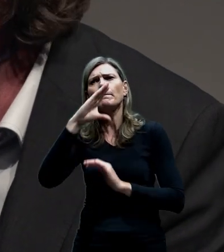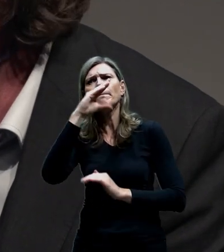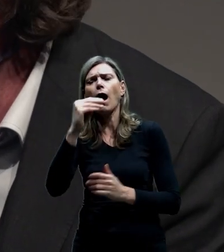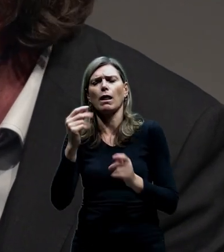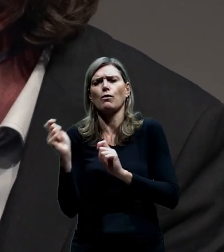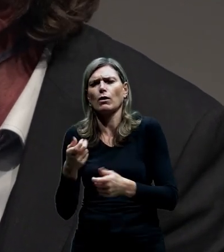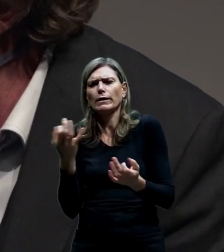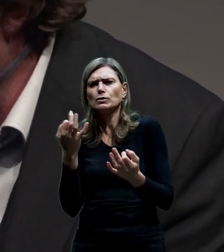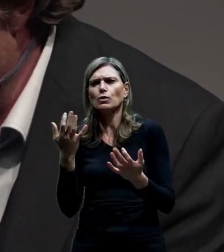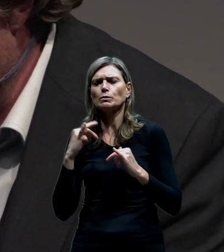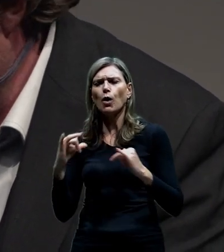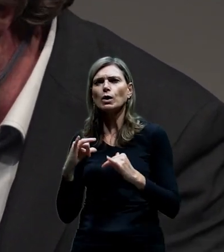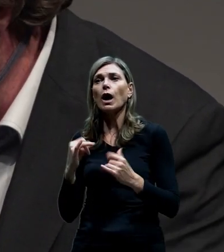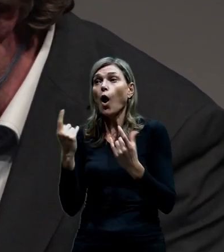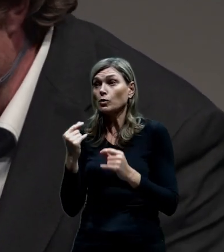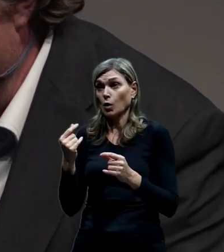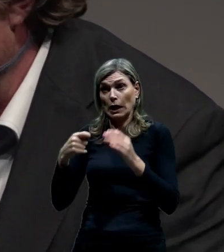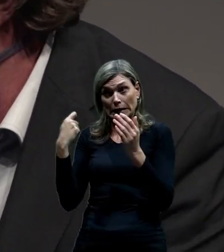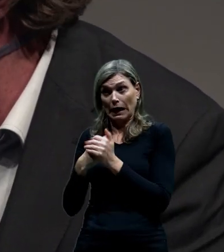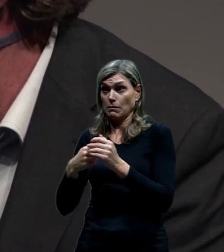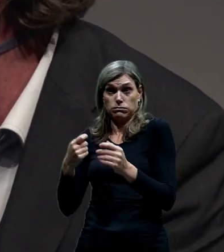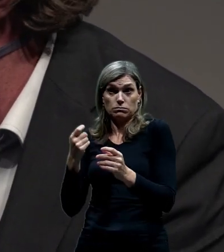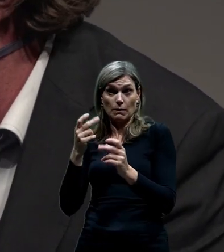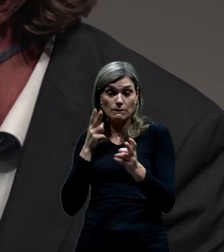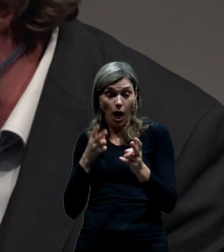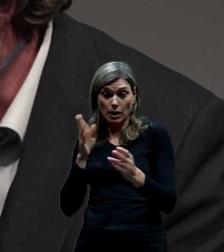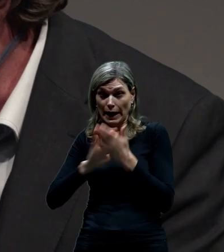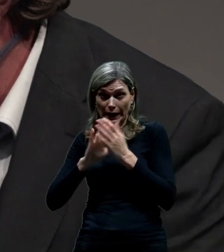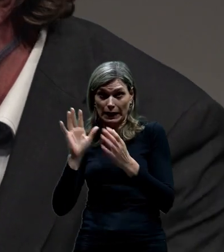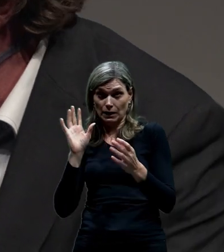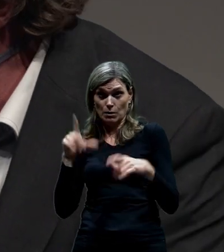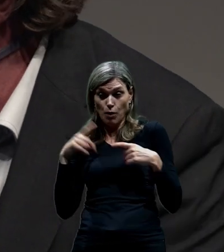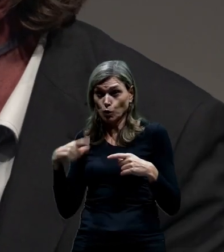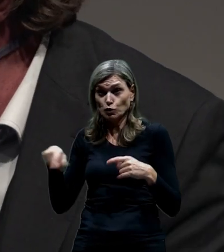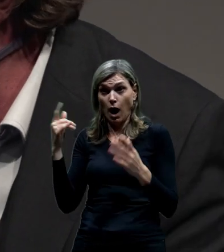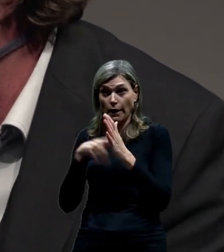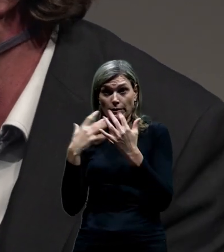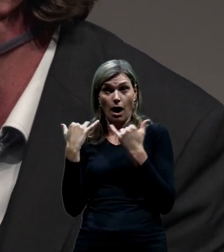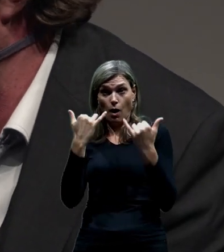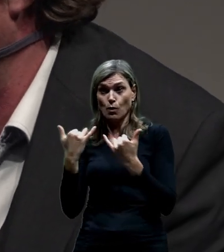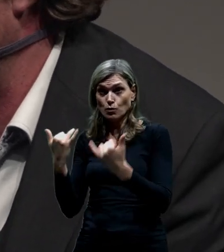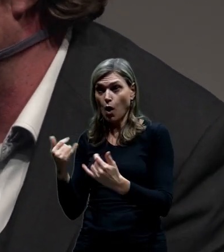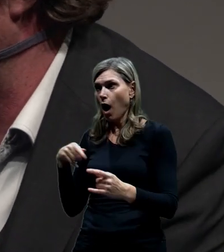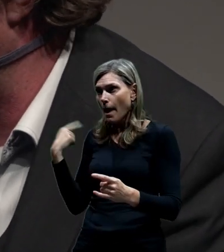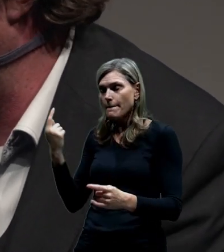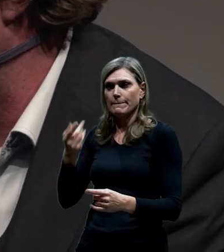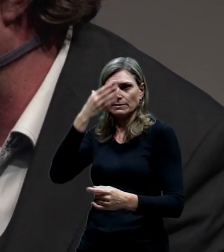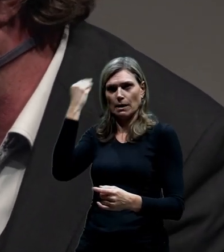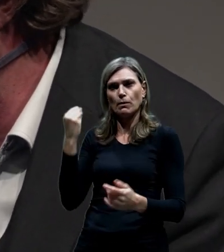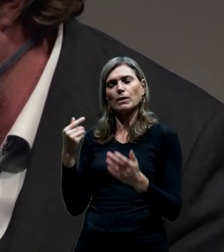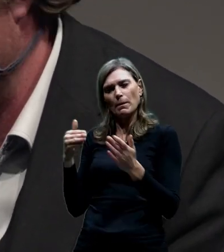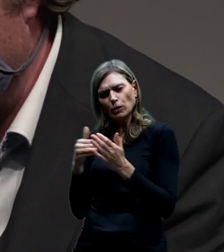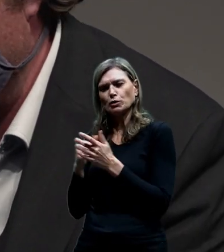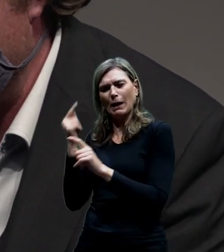ta věc v pargenreidy. Všechno, co bylo řečeno, je nějaký soubor opatření, na kterých se musí pracovat.